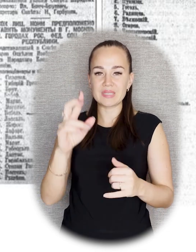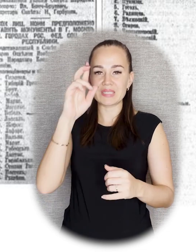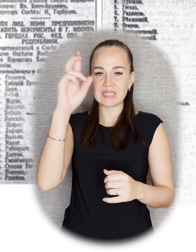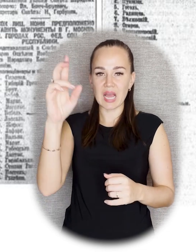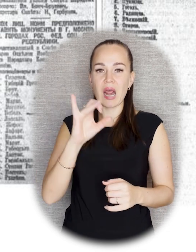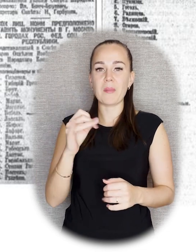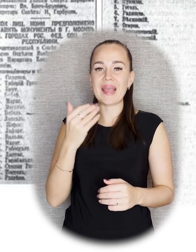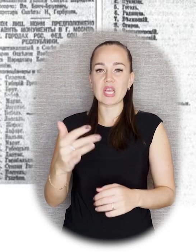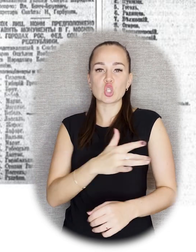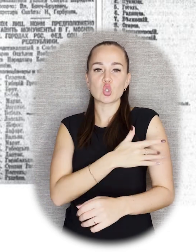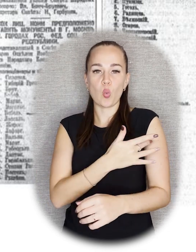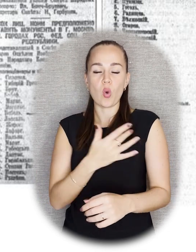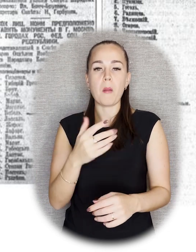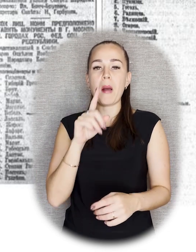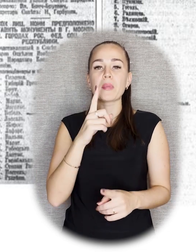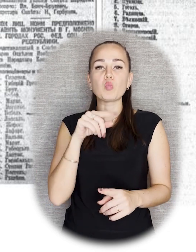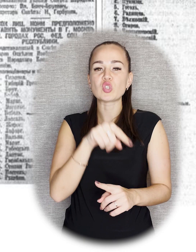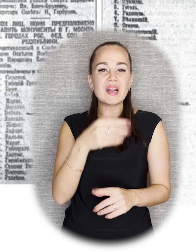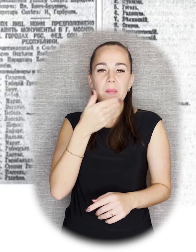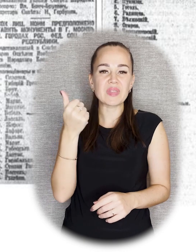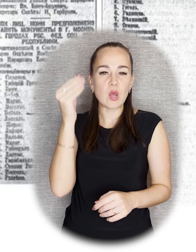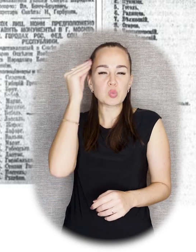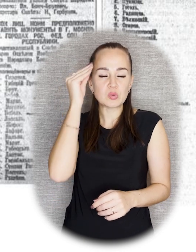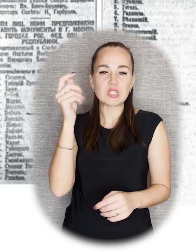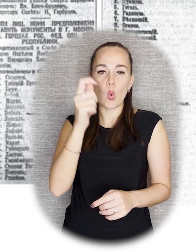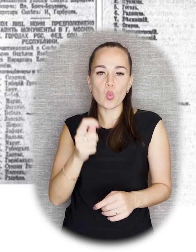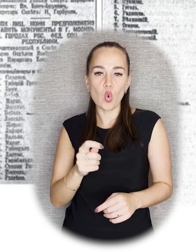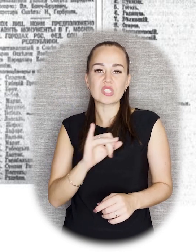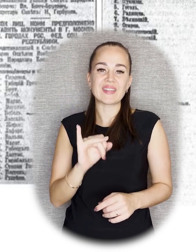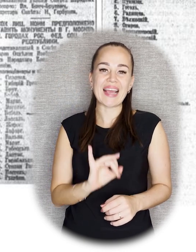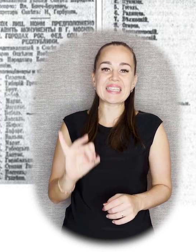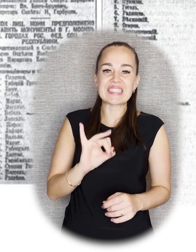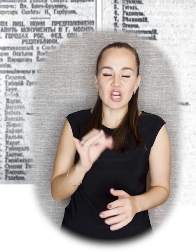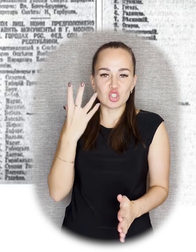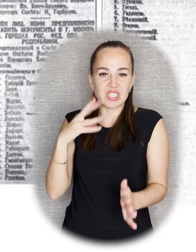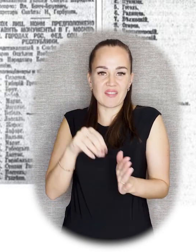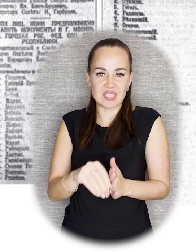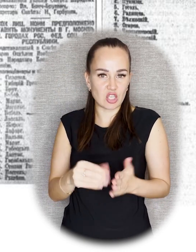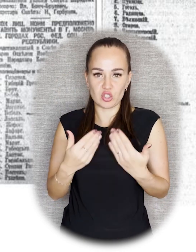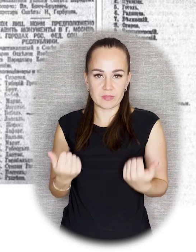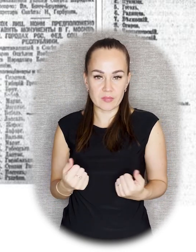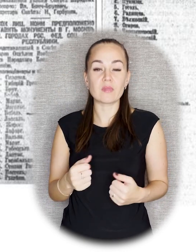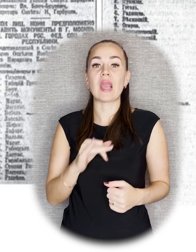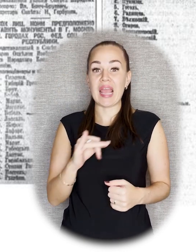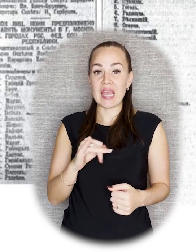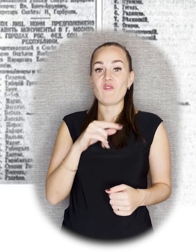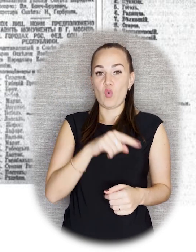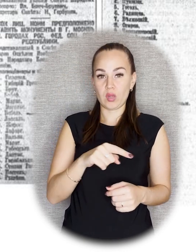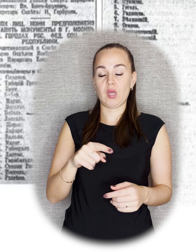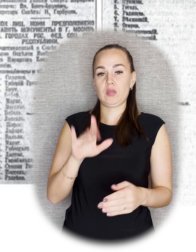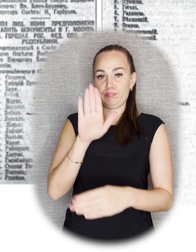которые не имеют художественного и исторического значения. В рамках выполнения этого декрета в